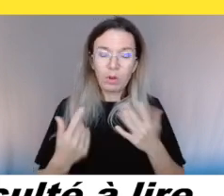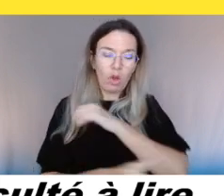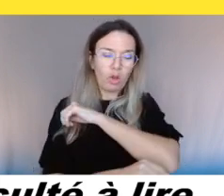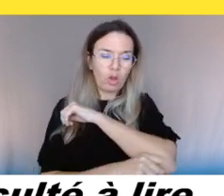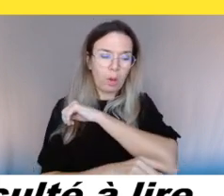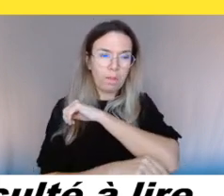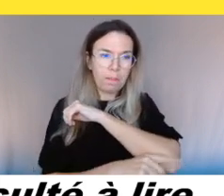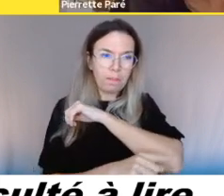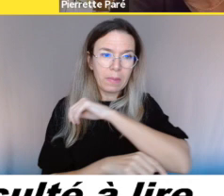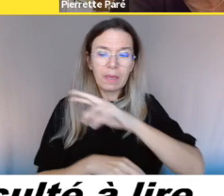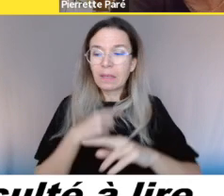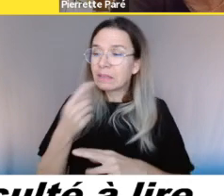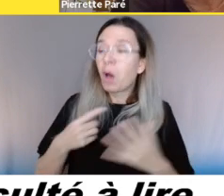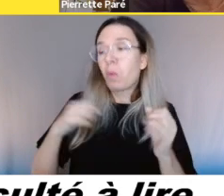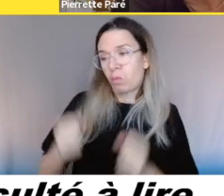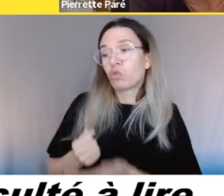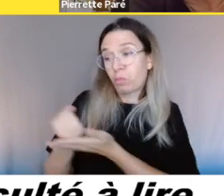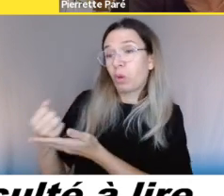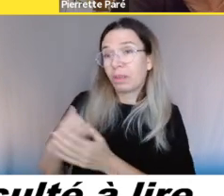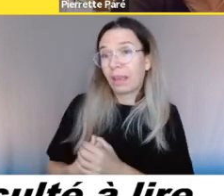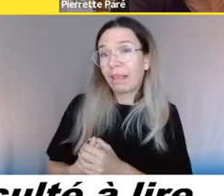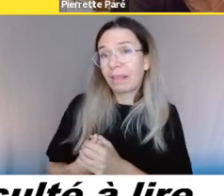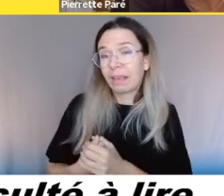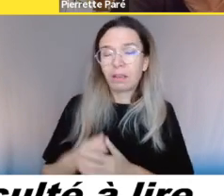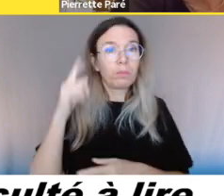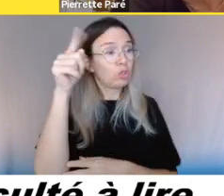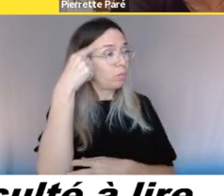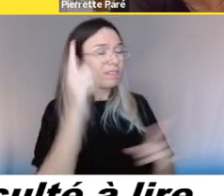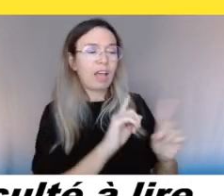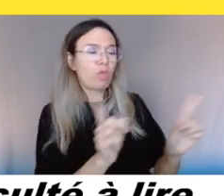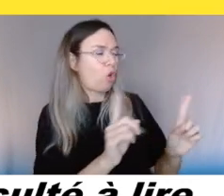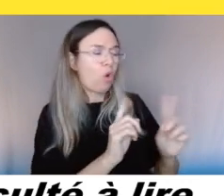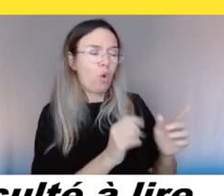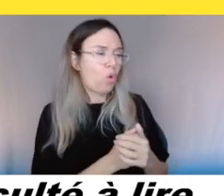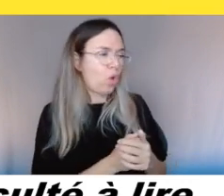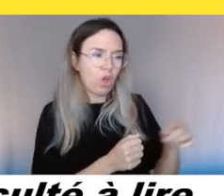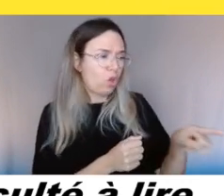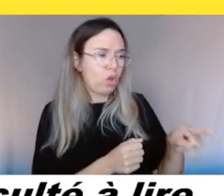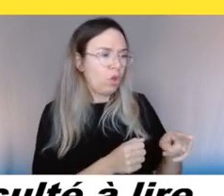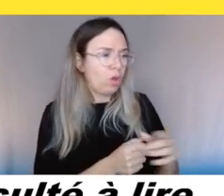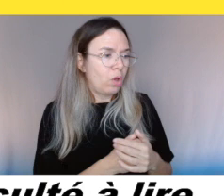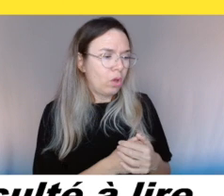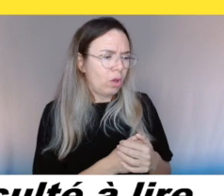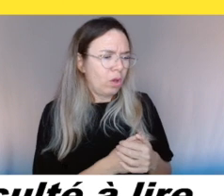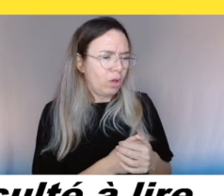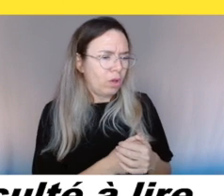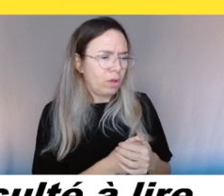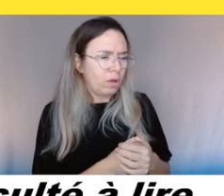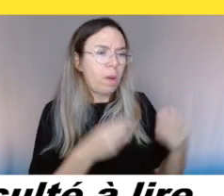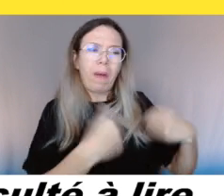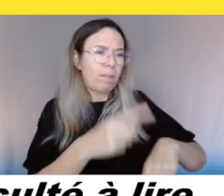là. C'était la gérante là, mettons. Puis là, évidemment, le